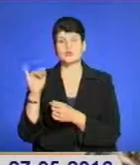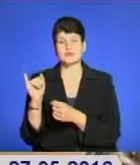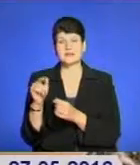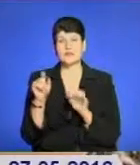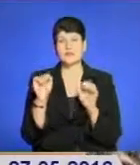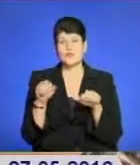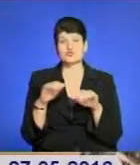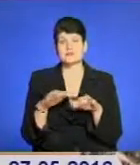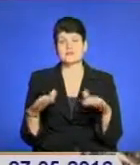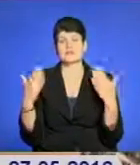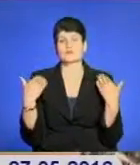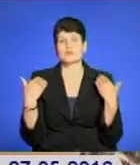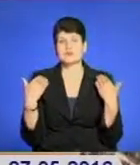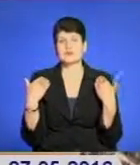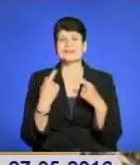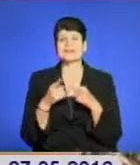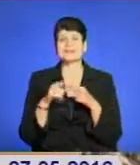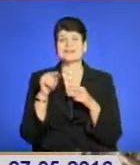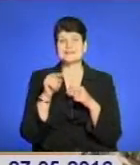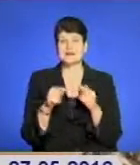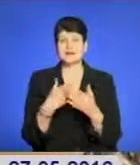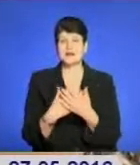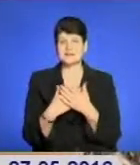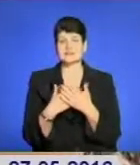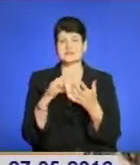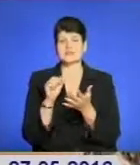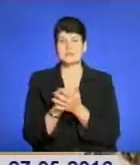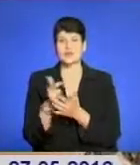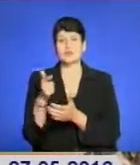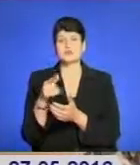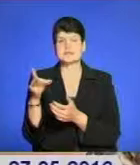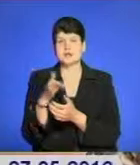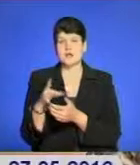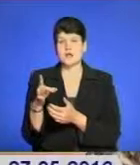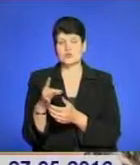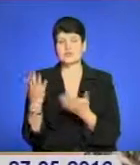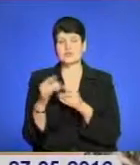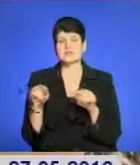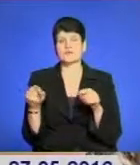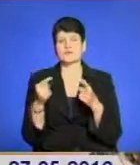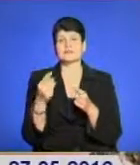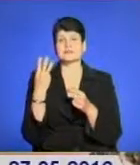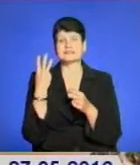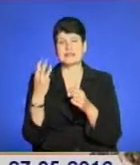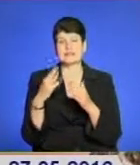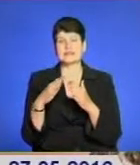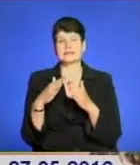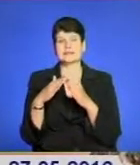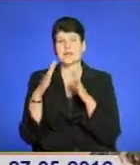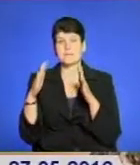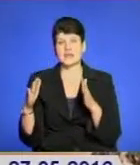можуть відпочивати. Цим досить активно займається Гусятинський район, який створив три наметових таких